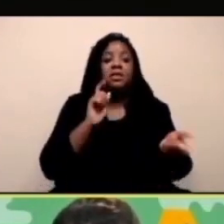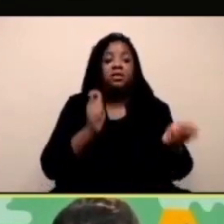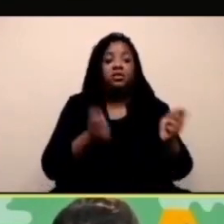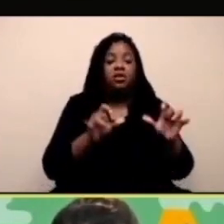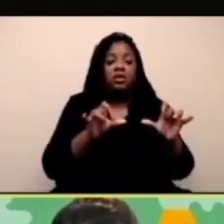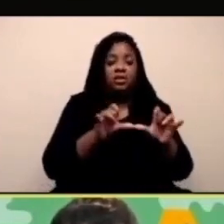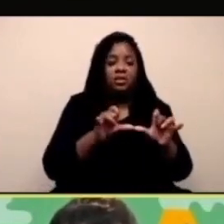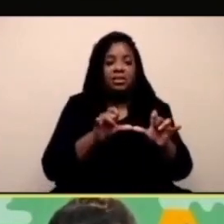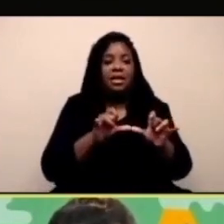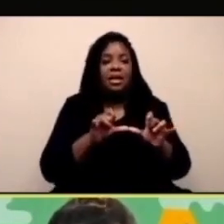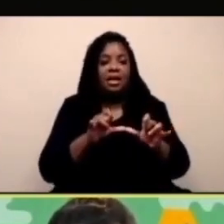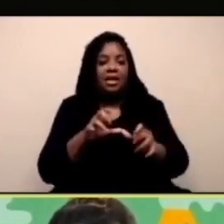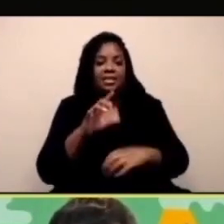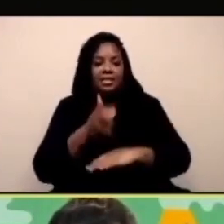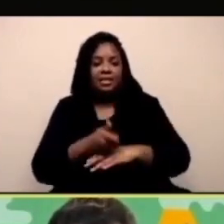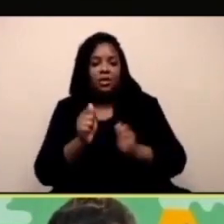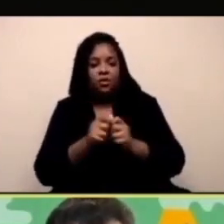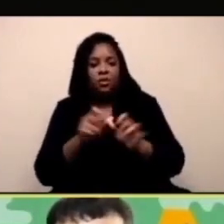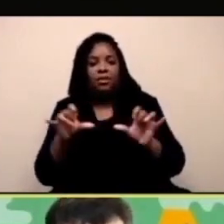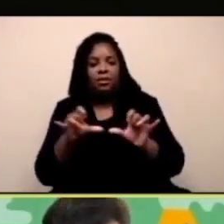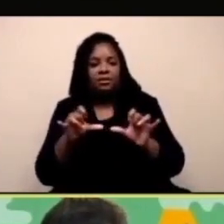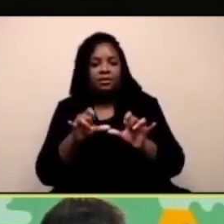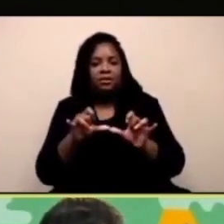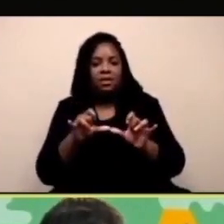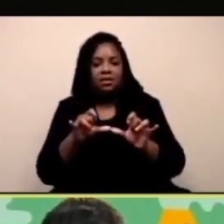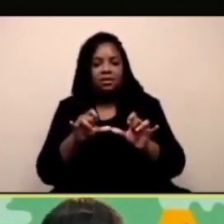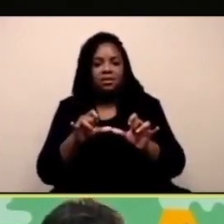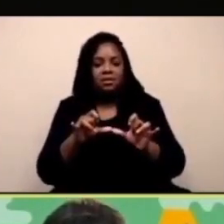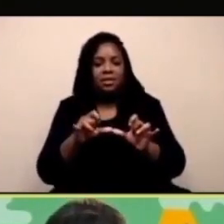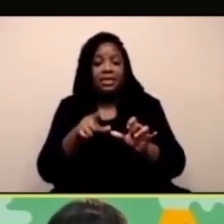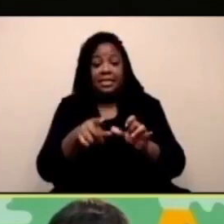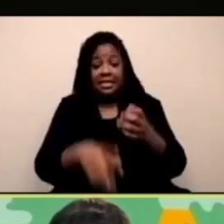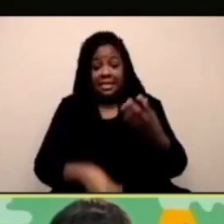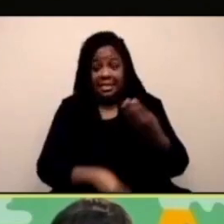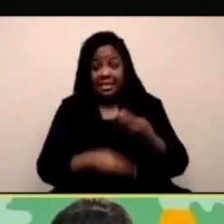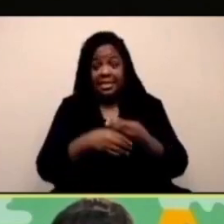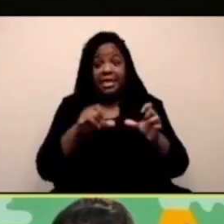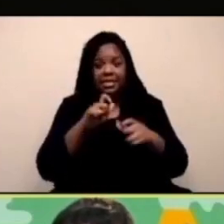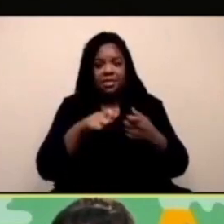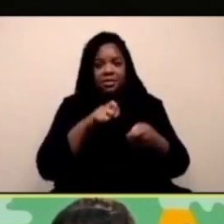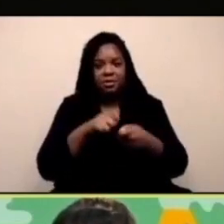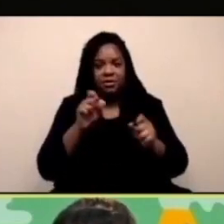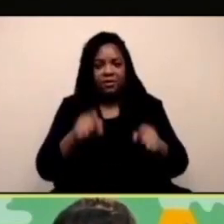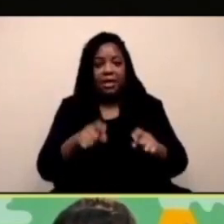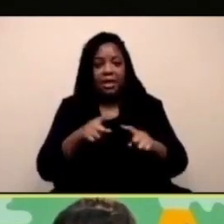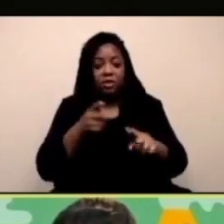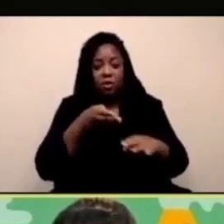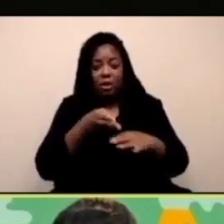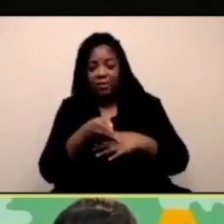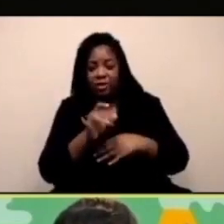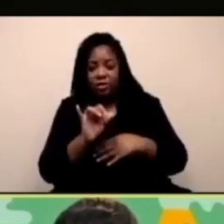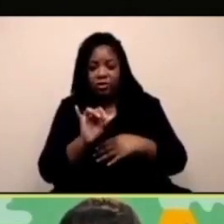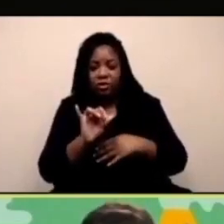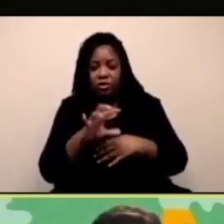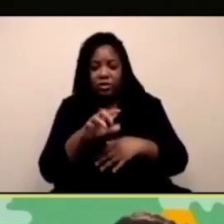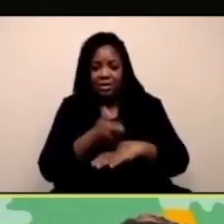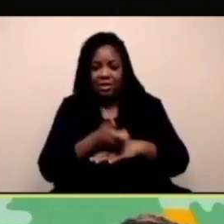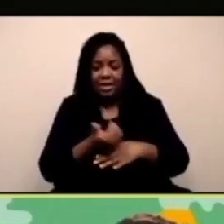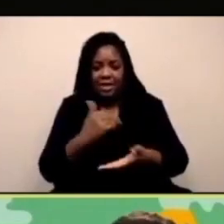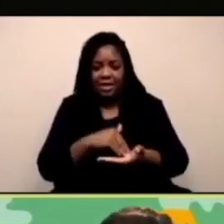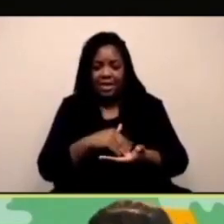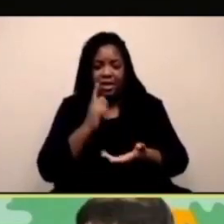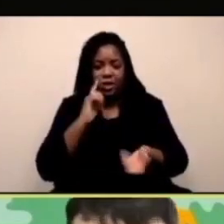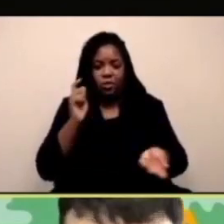Sì. E quello di cambiare di misura, c'è un blocco